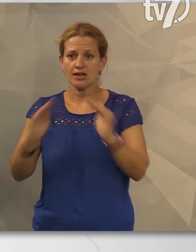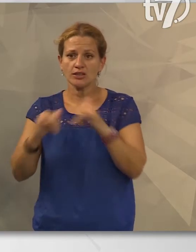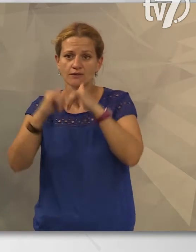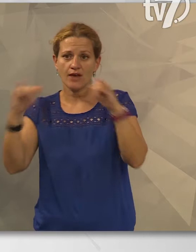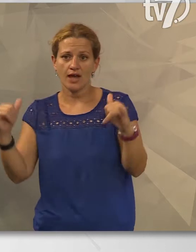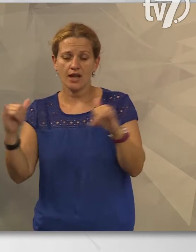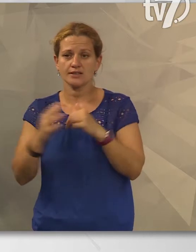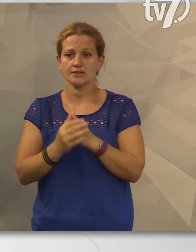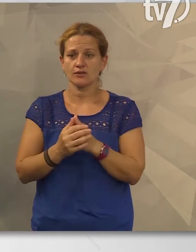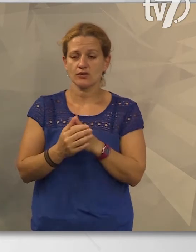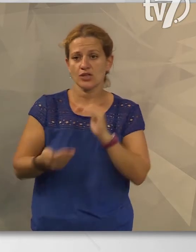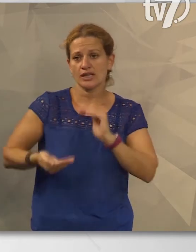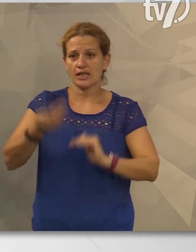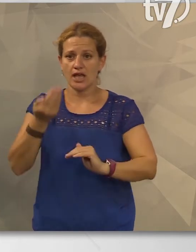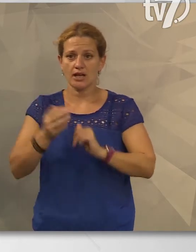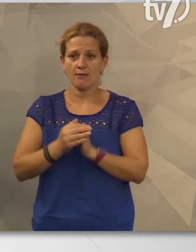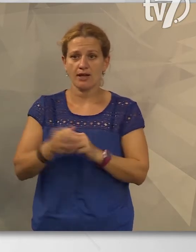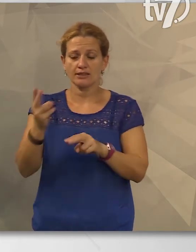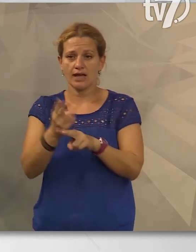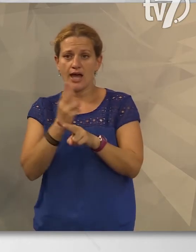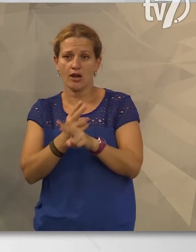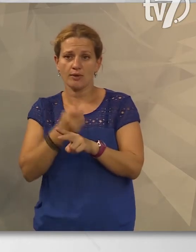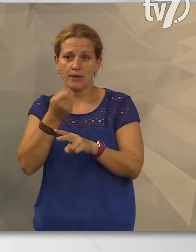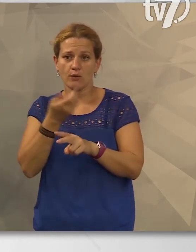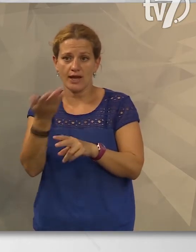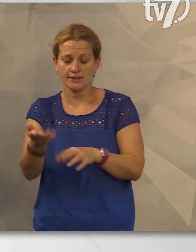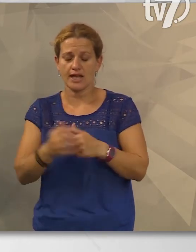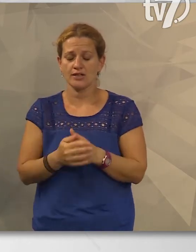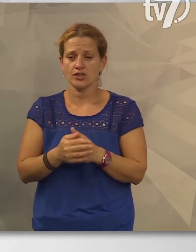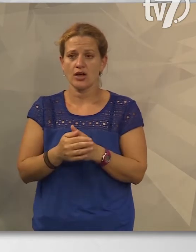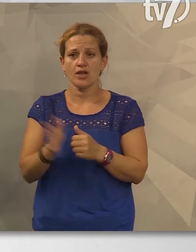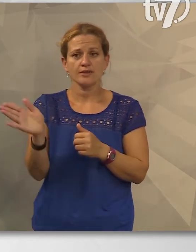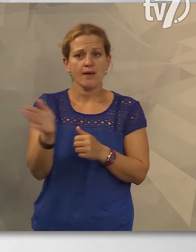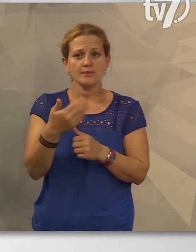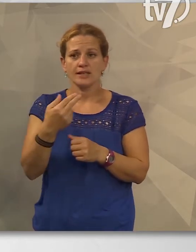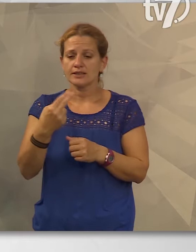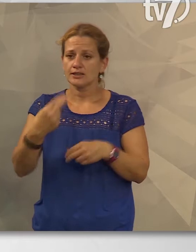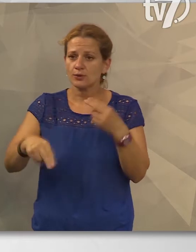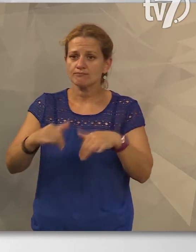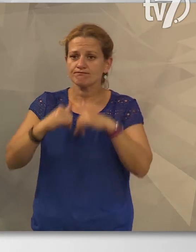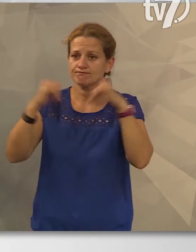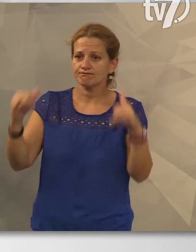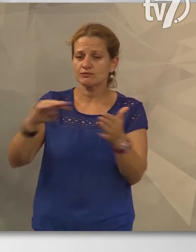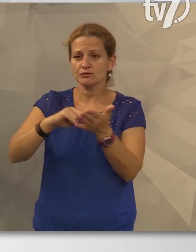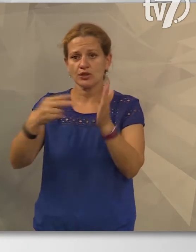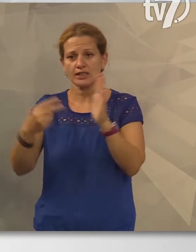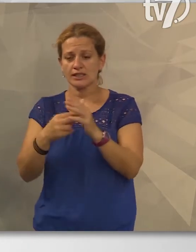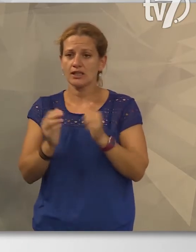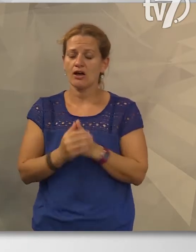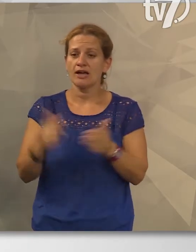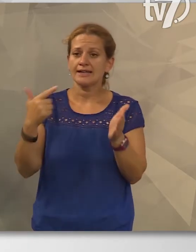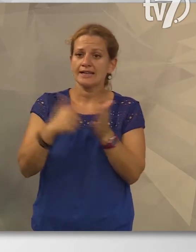fejlesztést nyilvánított kiemelt állami beruházásá. A Nemzeti Turizmus Fejlesztési Stratégia 2030